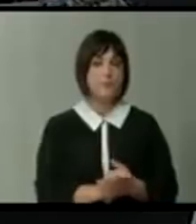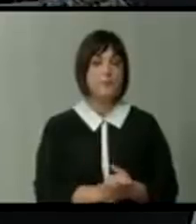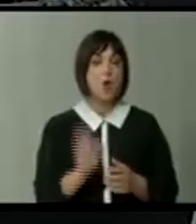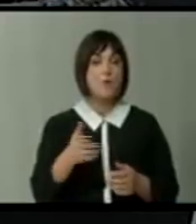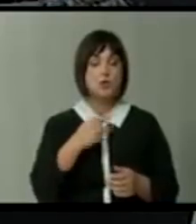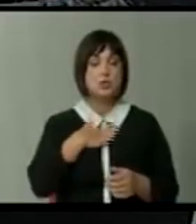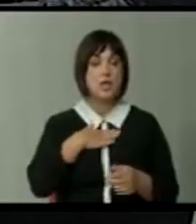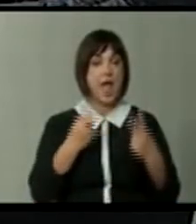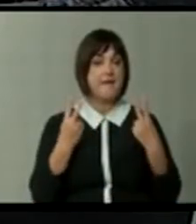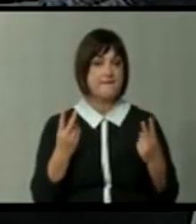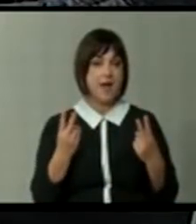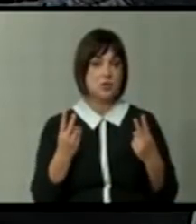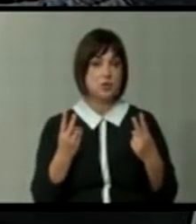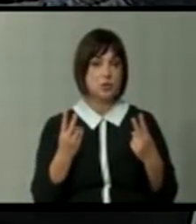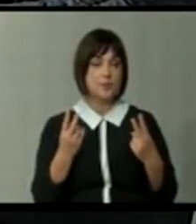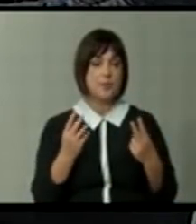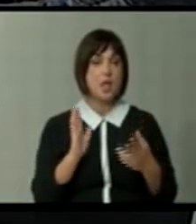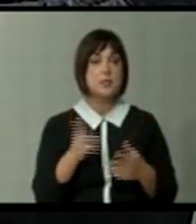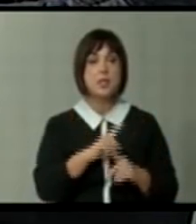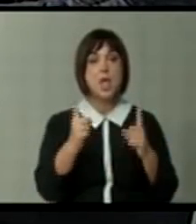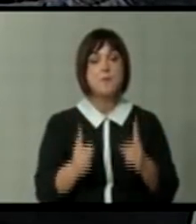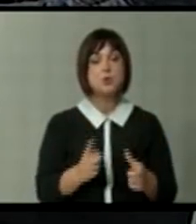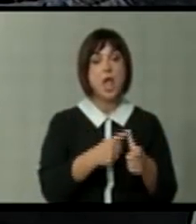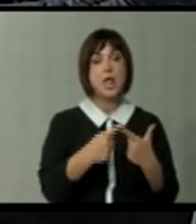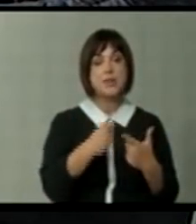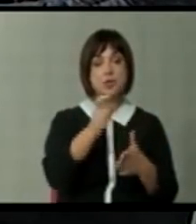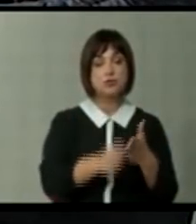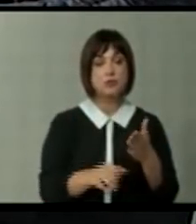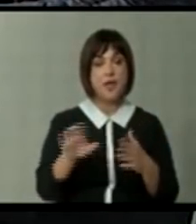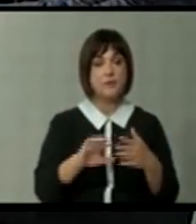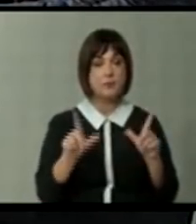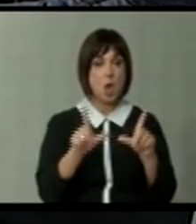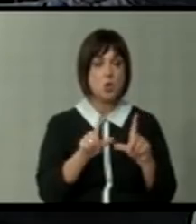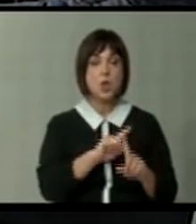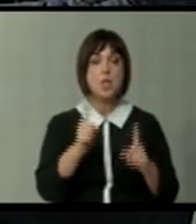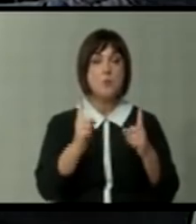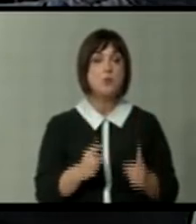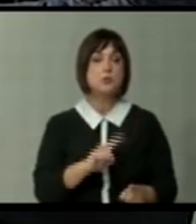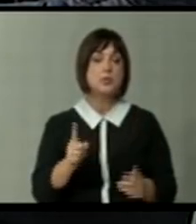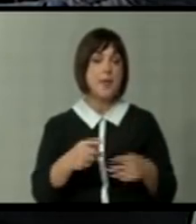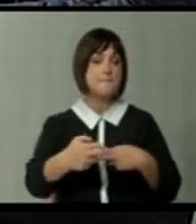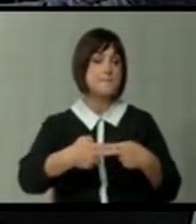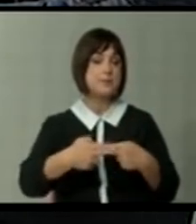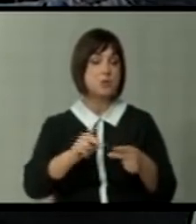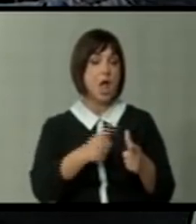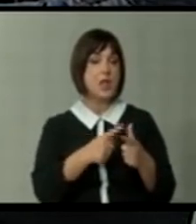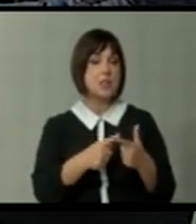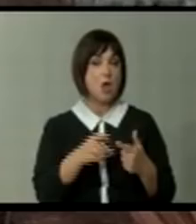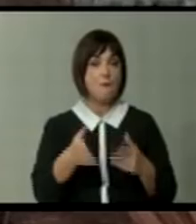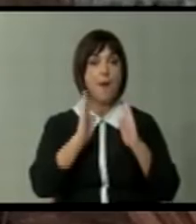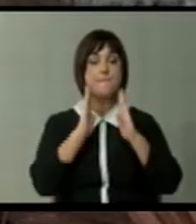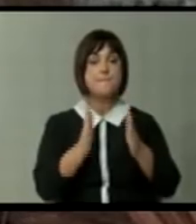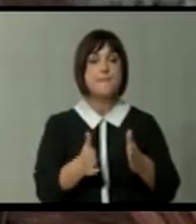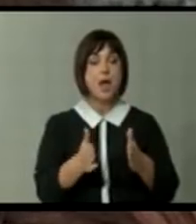Тоа што за нас е важно е дека не постои альтернатива за членството в Европската унија. Не постои ниту една приближна альтернатива. Тој пат,